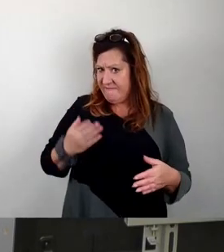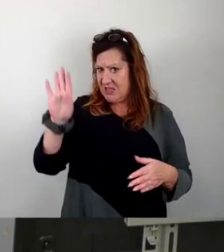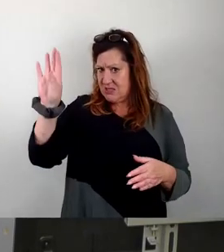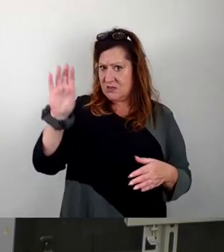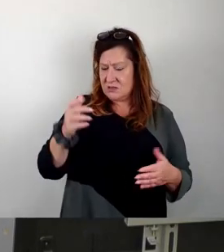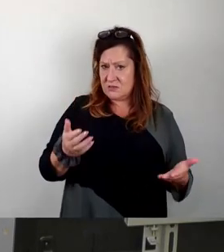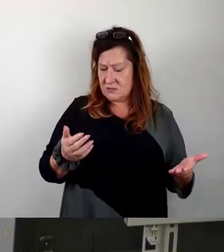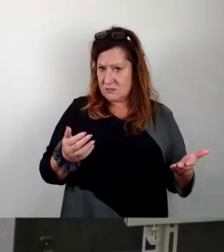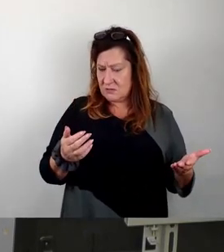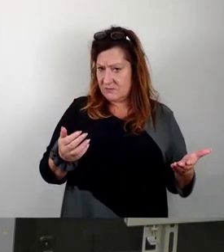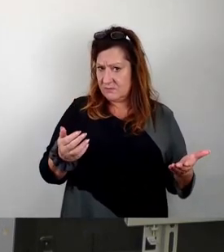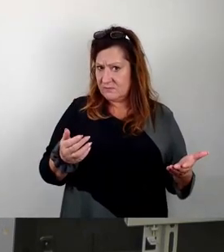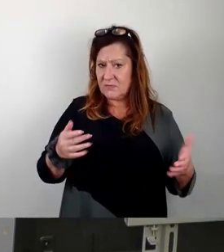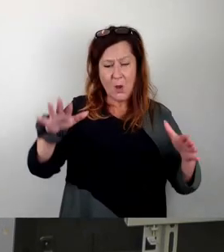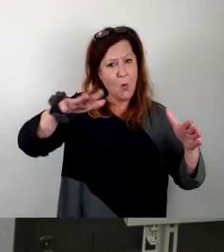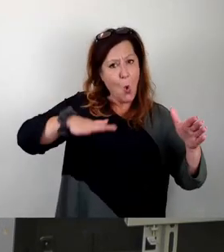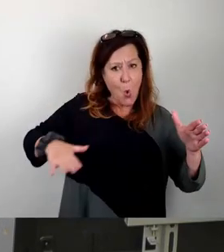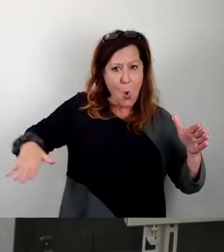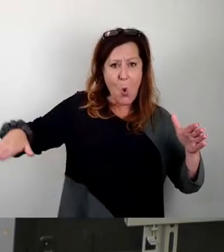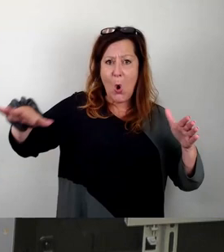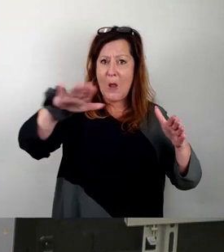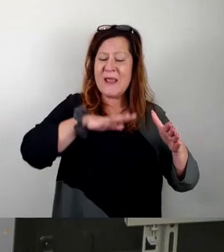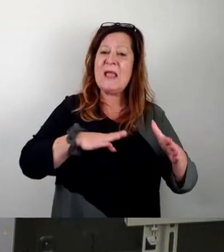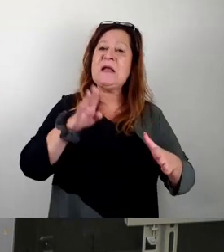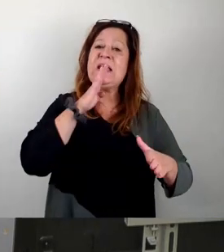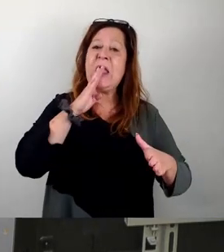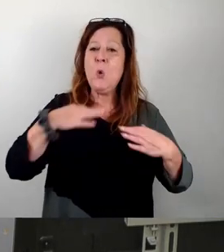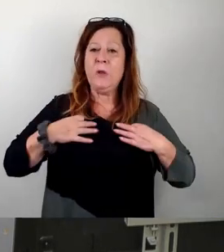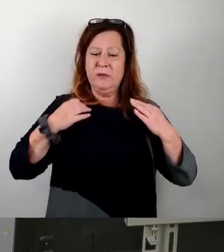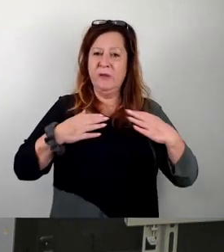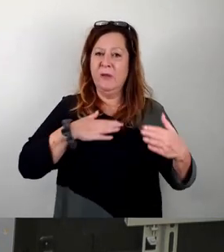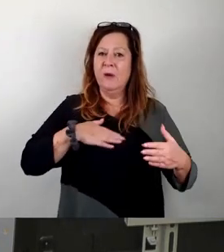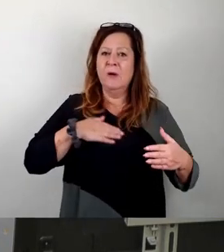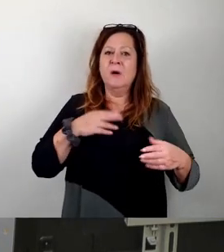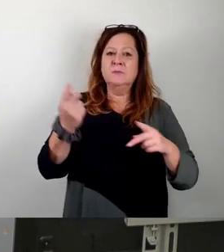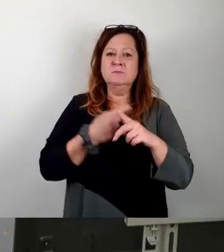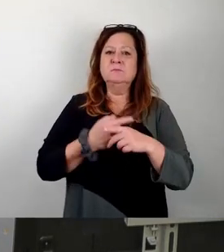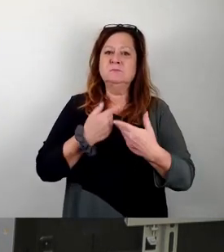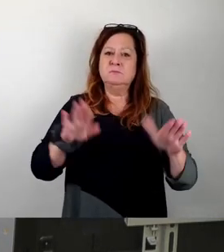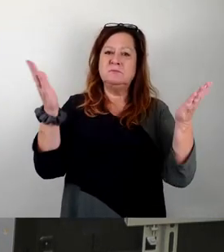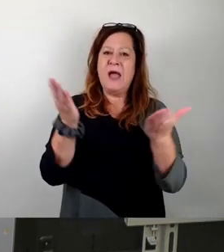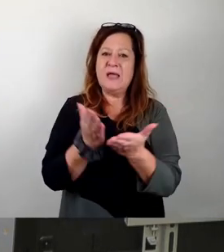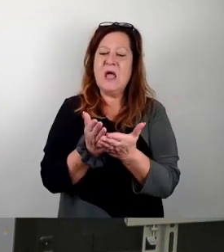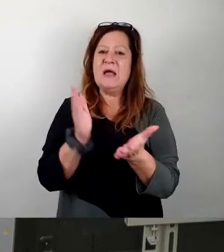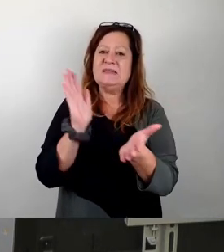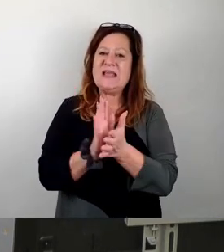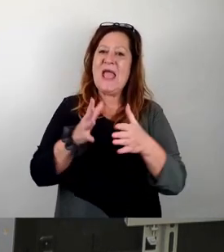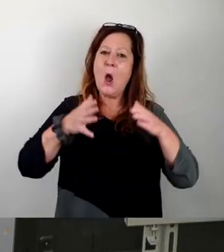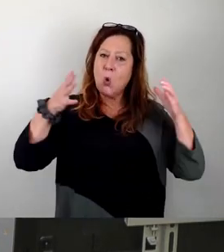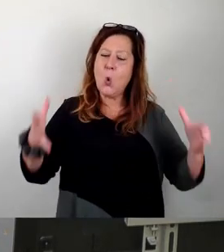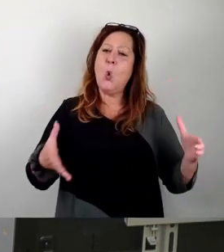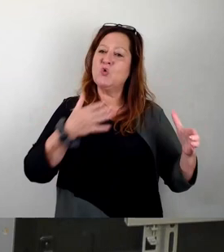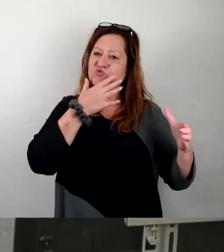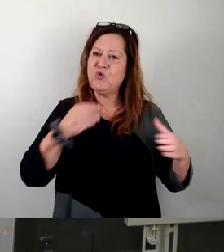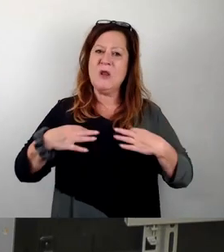Sie haben in der Umgebung genügend Textilbäder, insbesondere in Freital haben Sie ein sehr, sehr grünes, schönes Textilbad